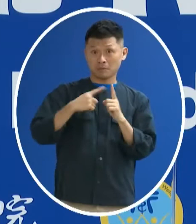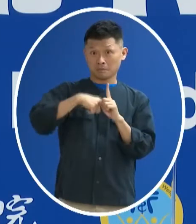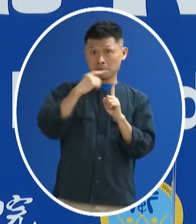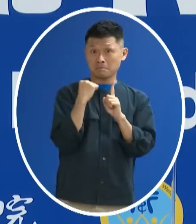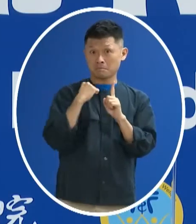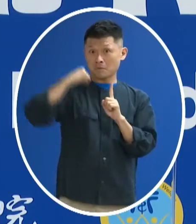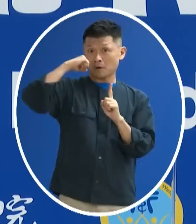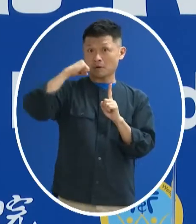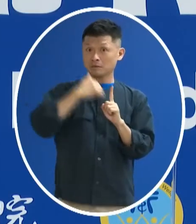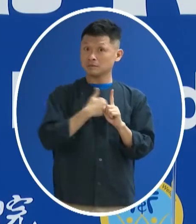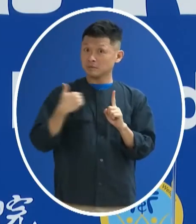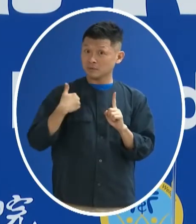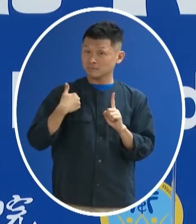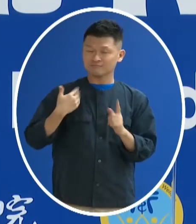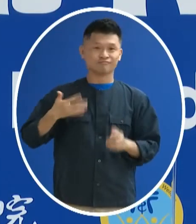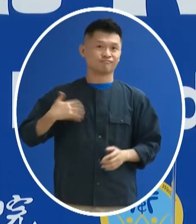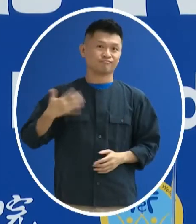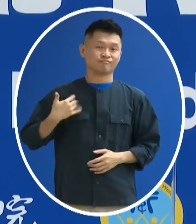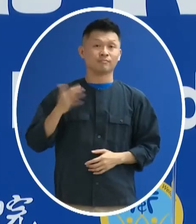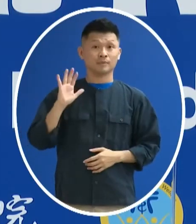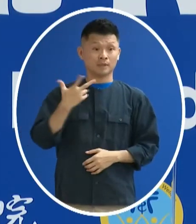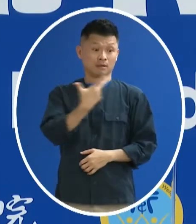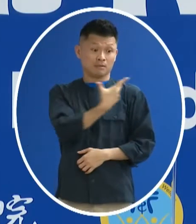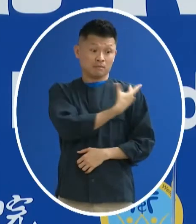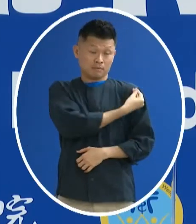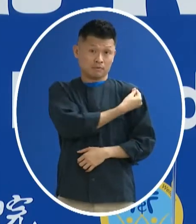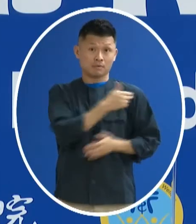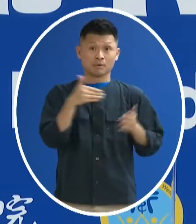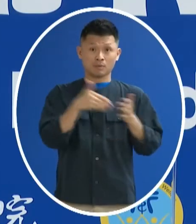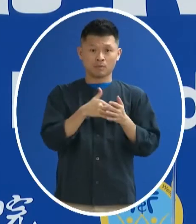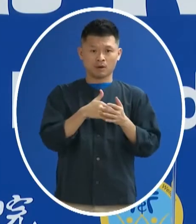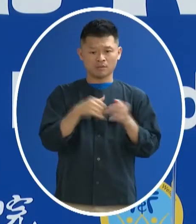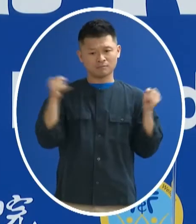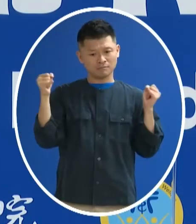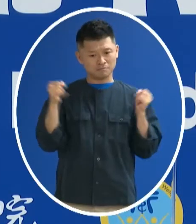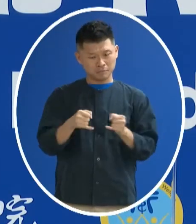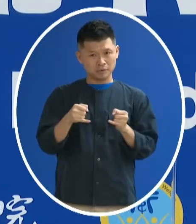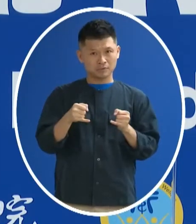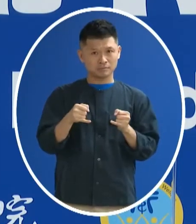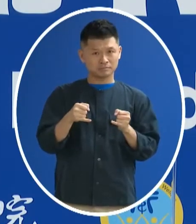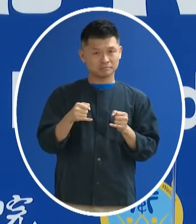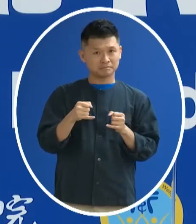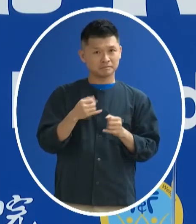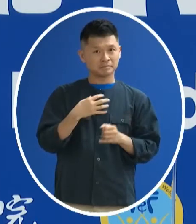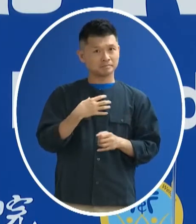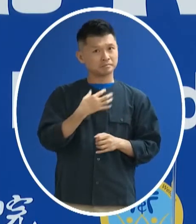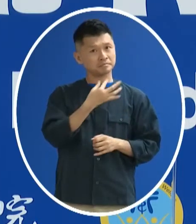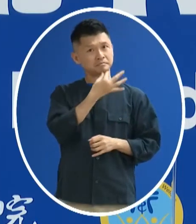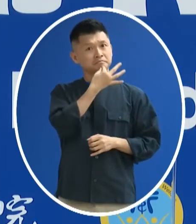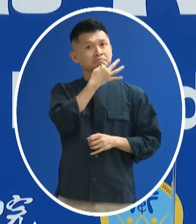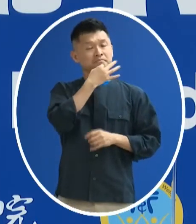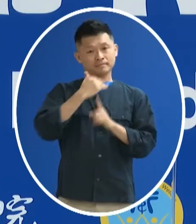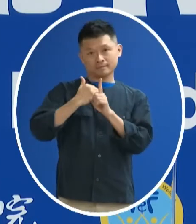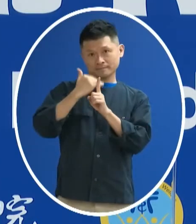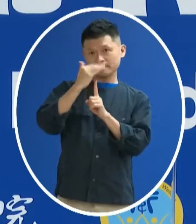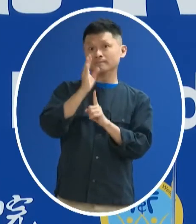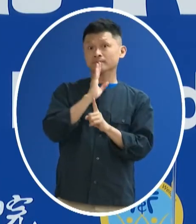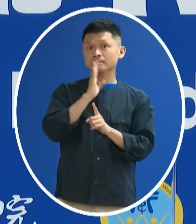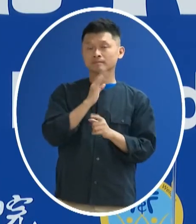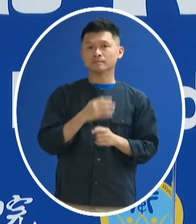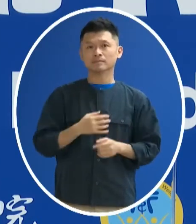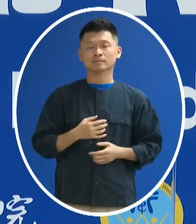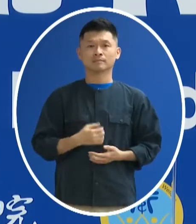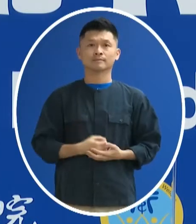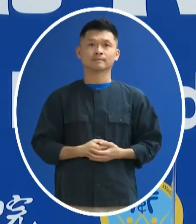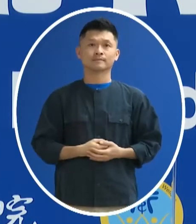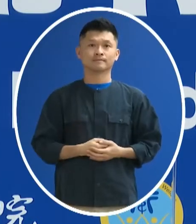而知 但是對於自己的這個可能打疫苗產生的副作用一定是會稍微增加的所以這樣其實是冒著不必要的